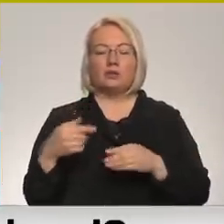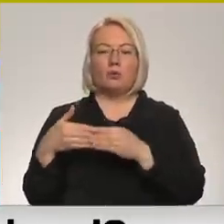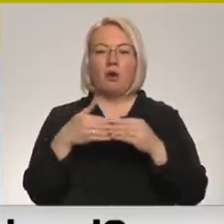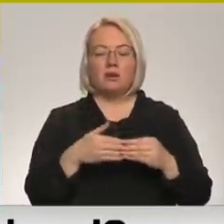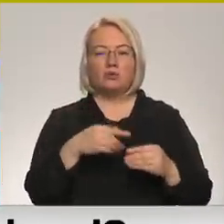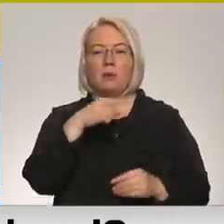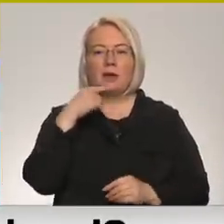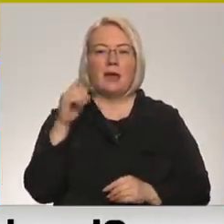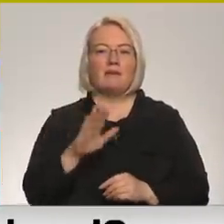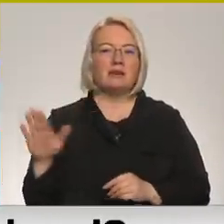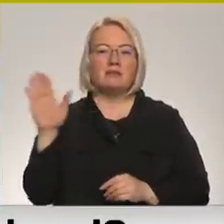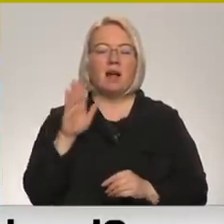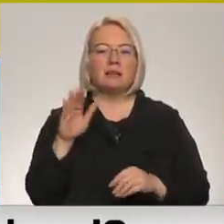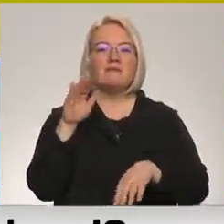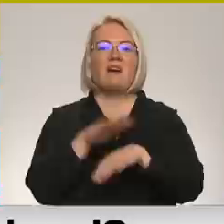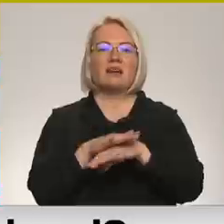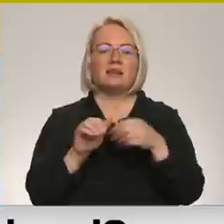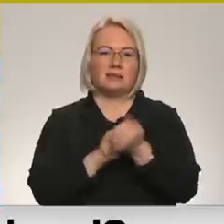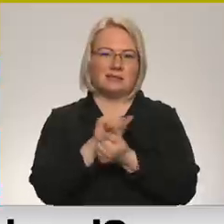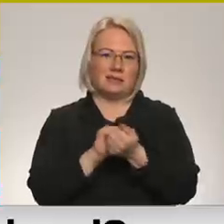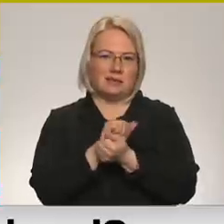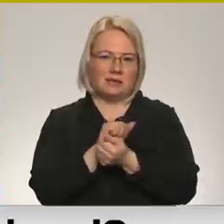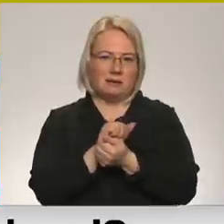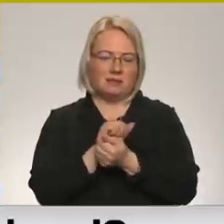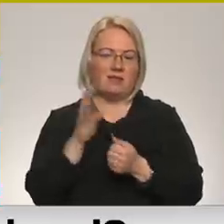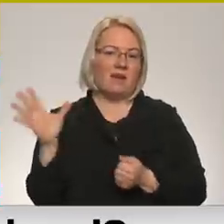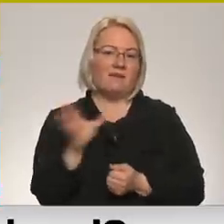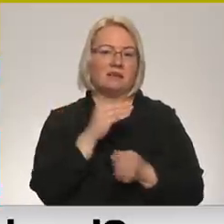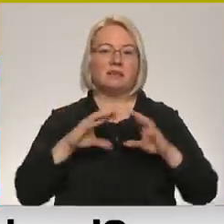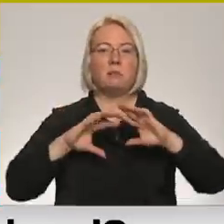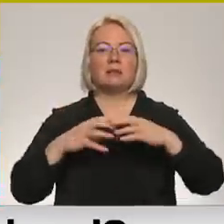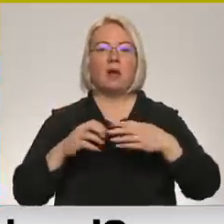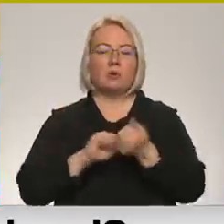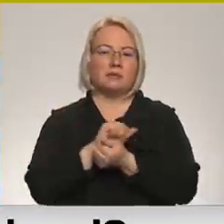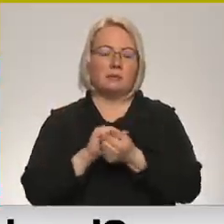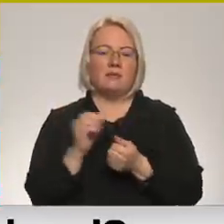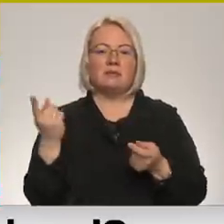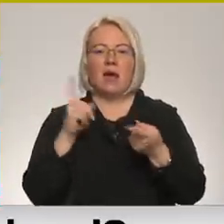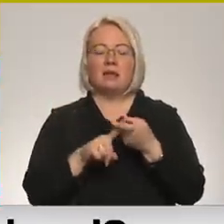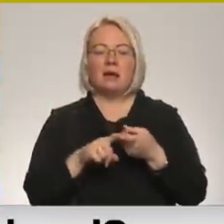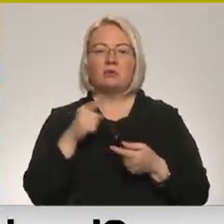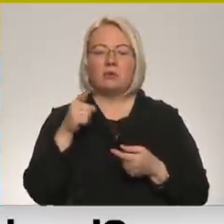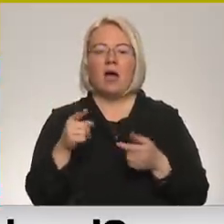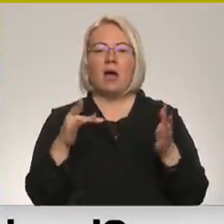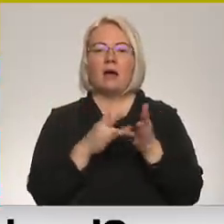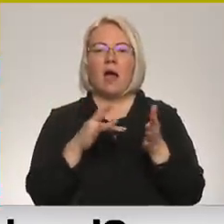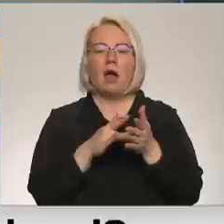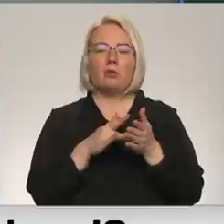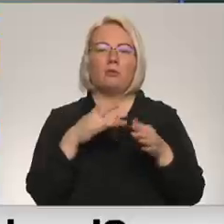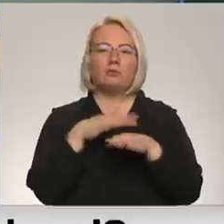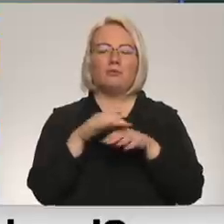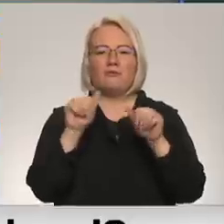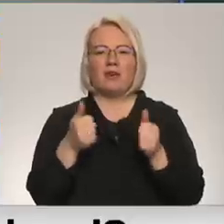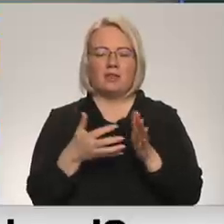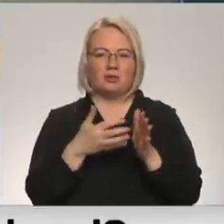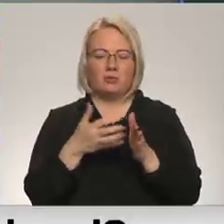valsts vienkārši faktiski iznīcības kā tādas. vai arī visas pasaules iznīcības atkarība no tā, kādas ieroķiši mēs lietot. Ladvijas Ārpolitikas